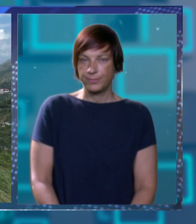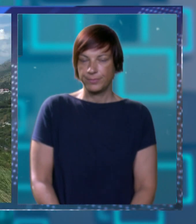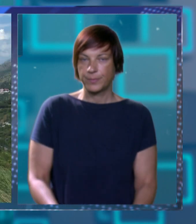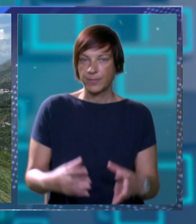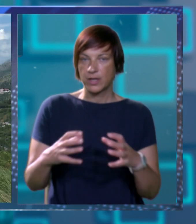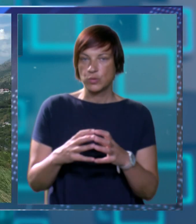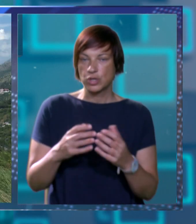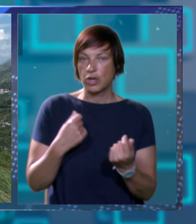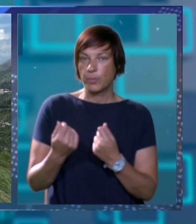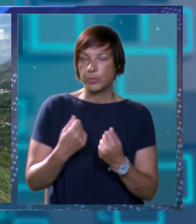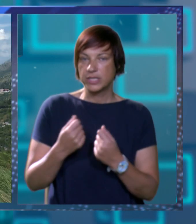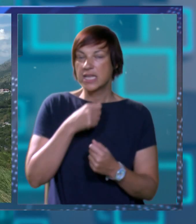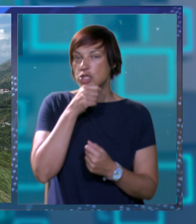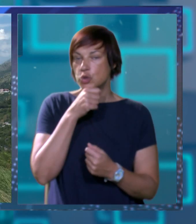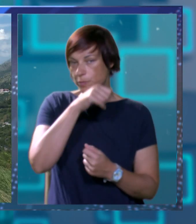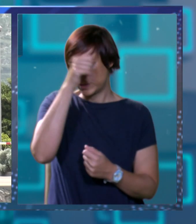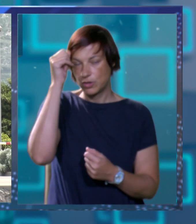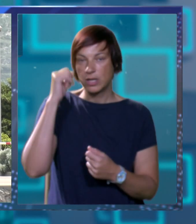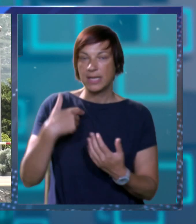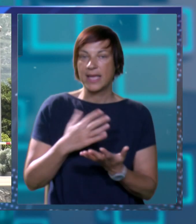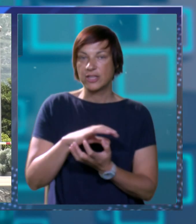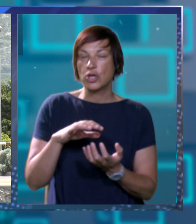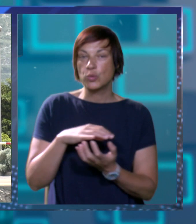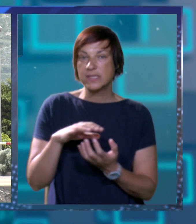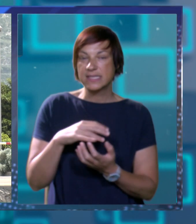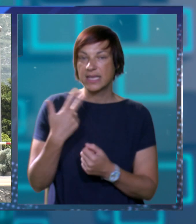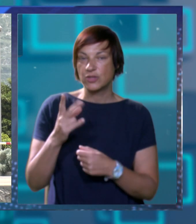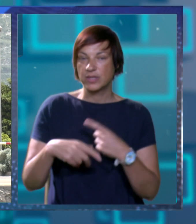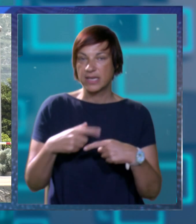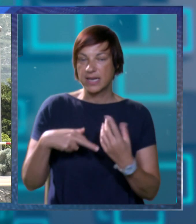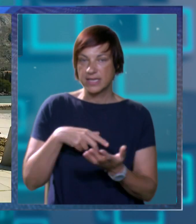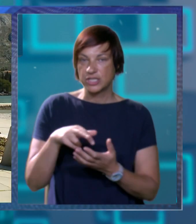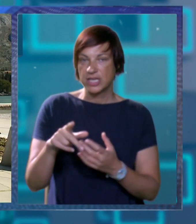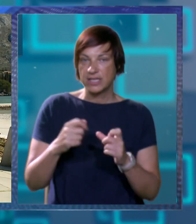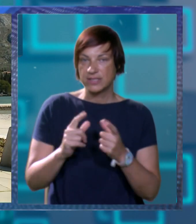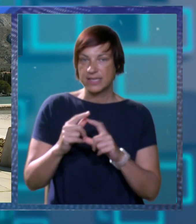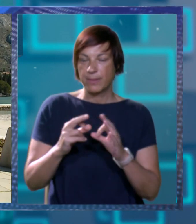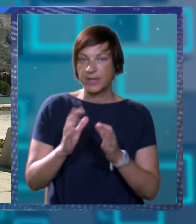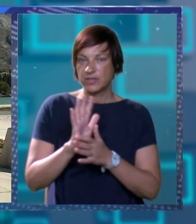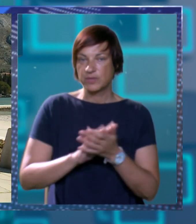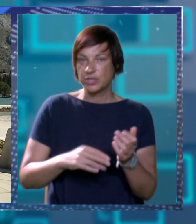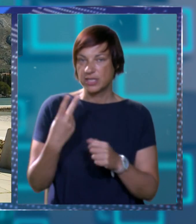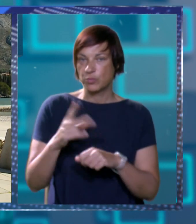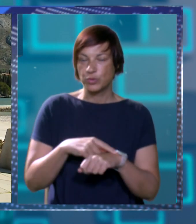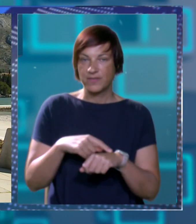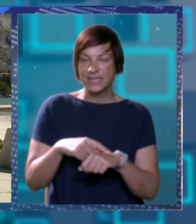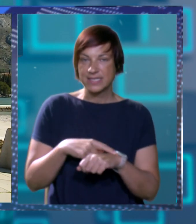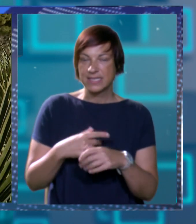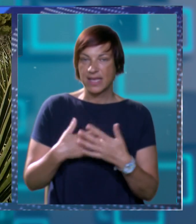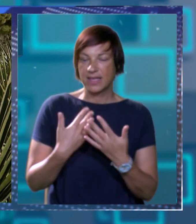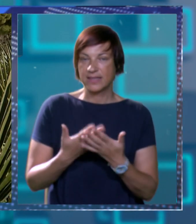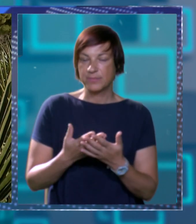U sklopu manifestacije Župsko ljeto u srijedu 30. kolovoza na Šetnici u Srebrenom s početkom u 20. sati